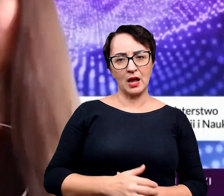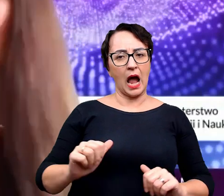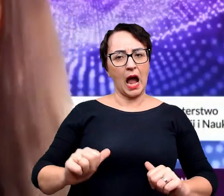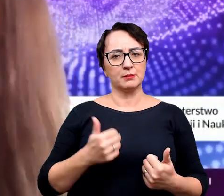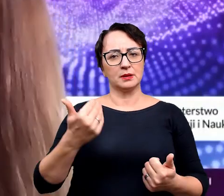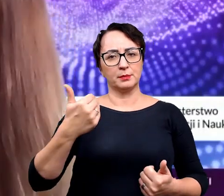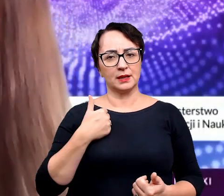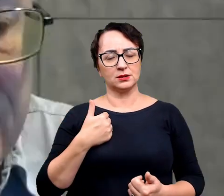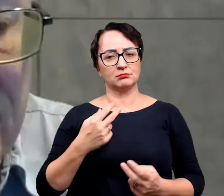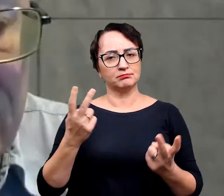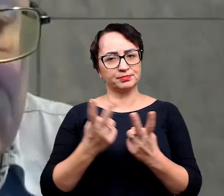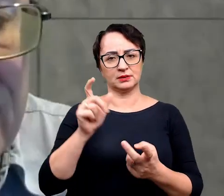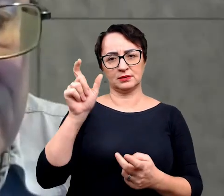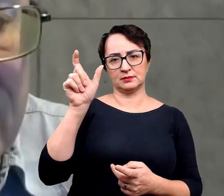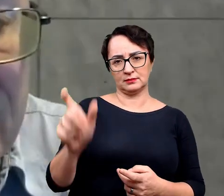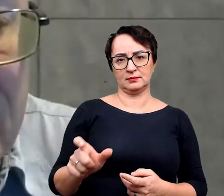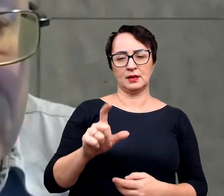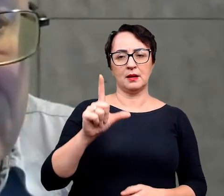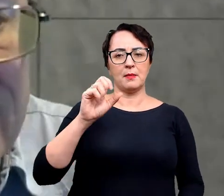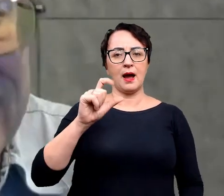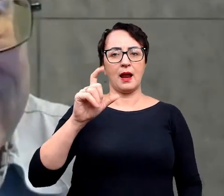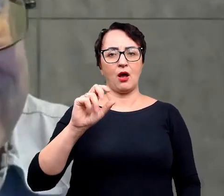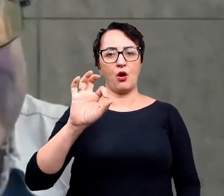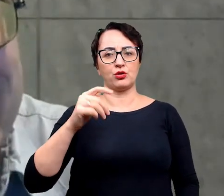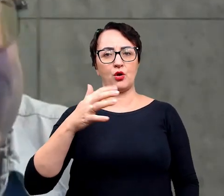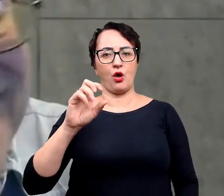zostać takim paleontologiem, powiedz mi.